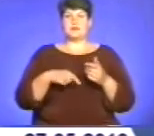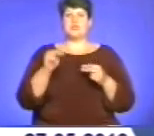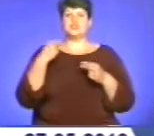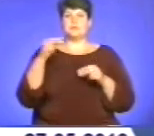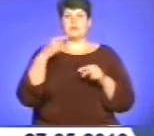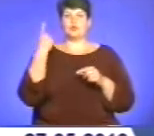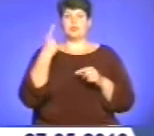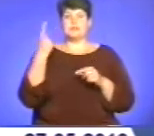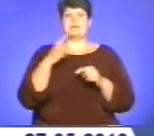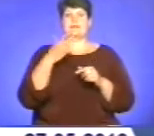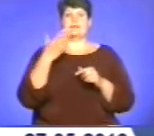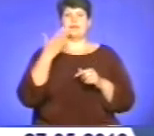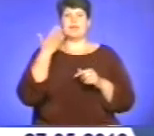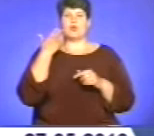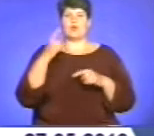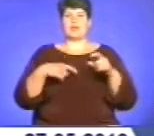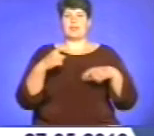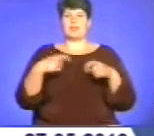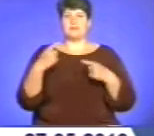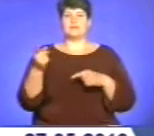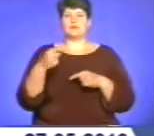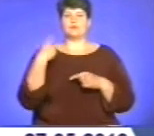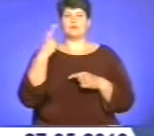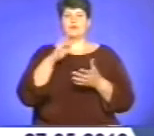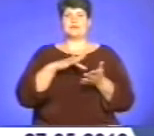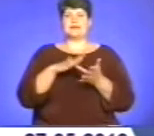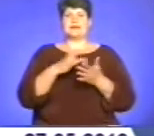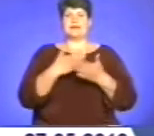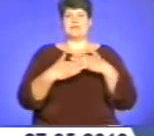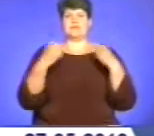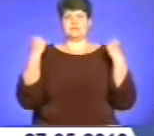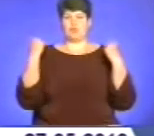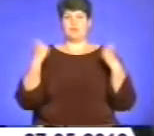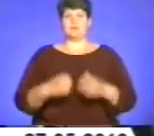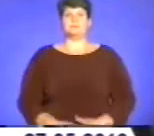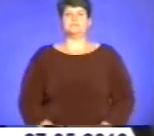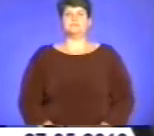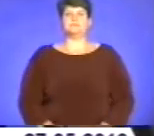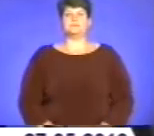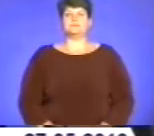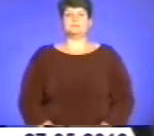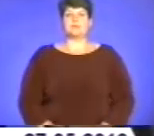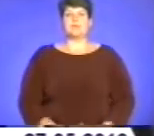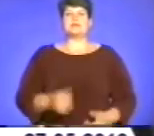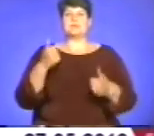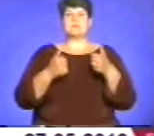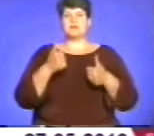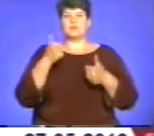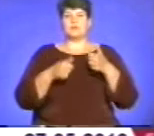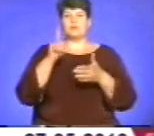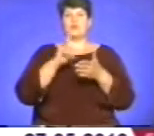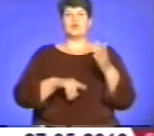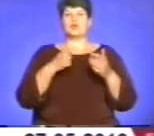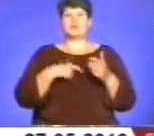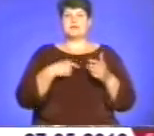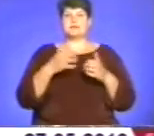атлетики серед дітей-інвалідів Тернопільського обласного центру «Інваспорт». «Спартакиада. Повір у себе» серед